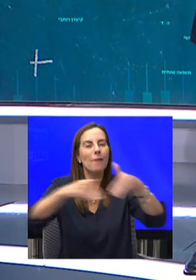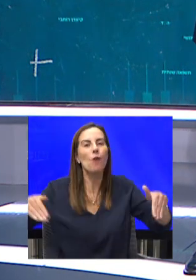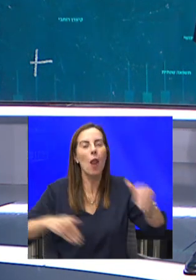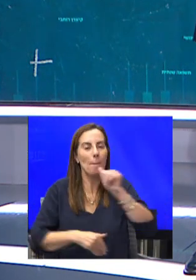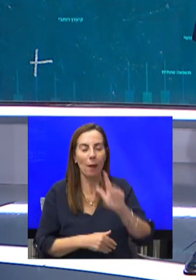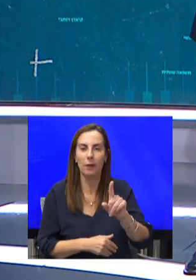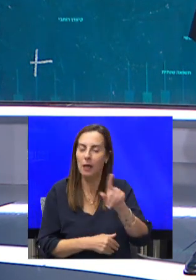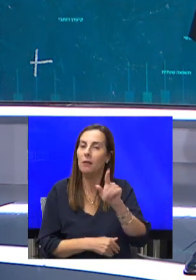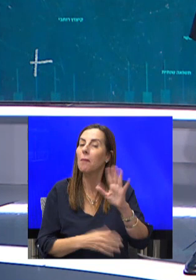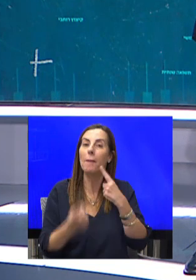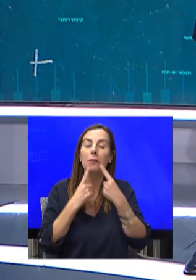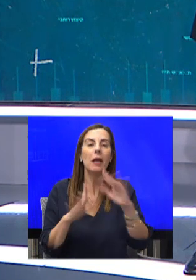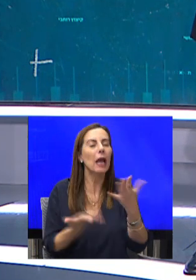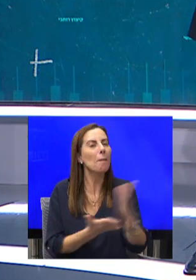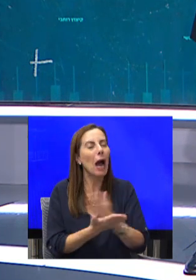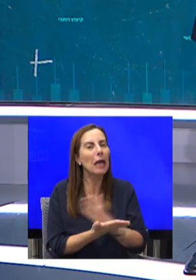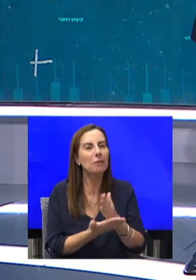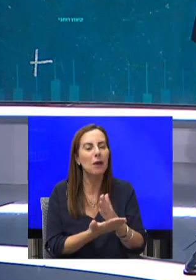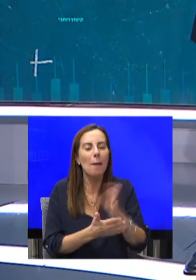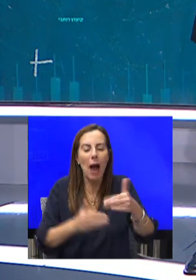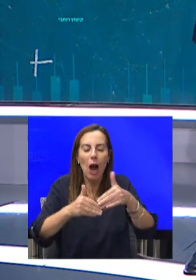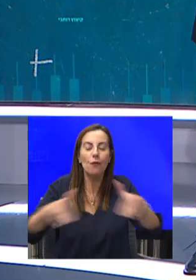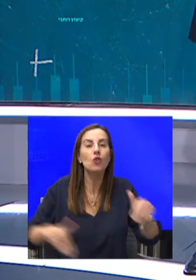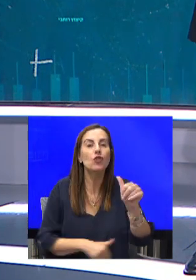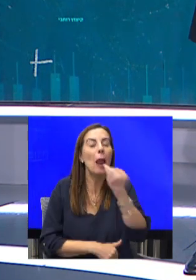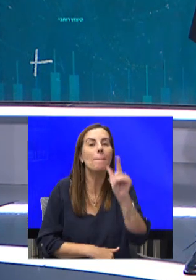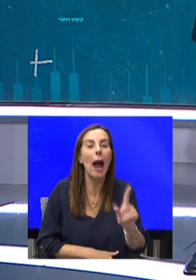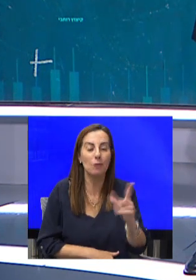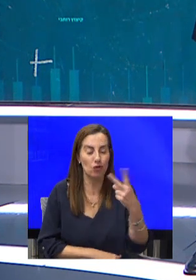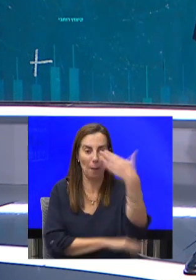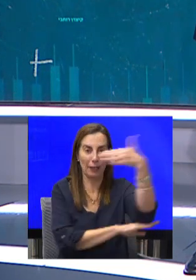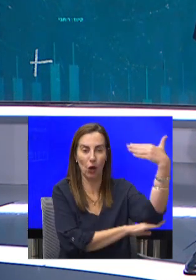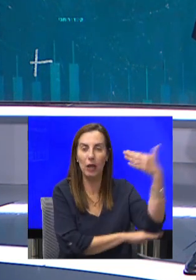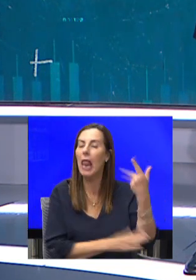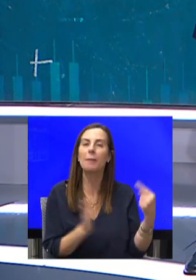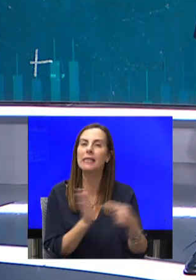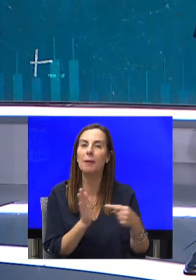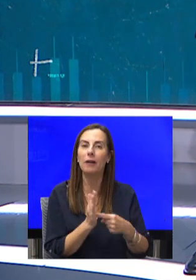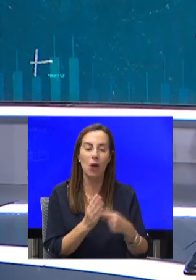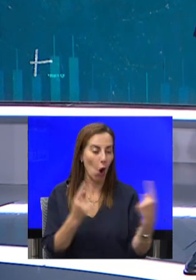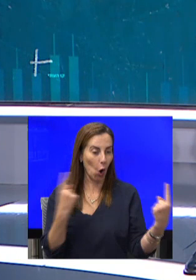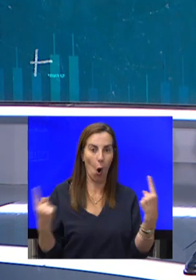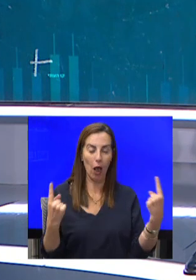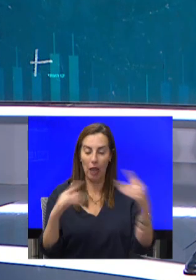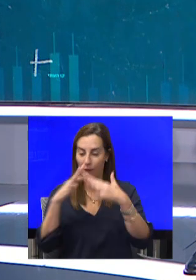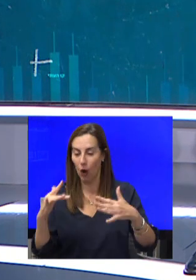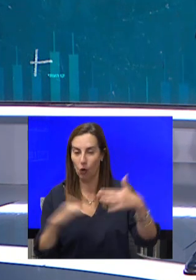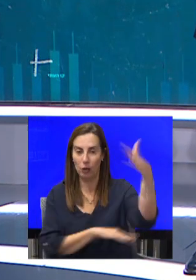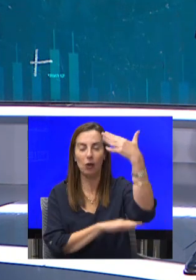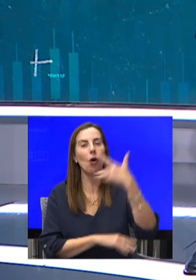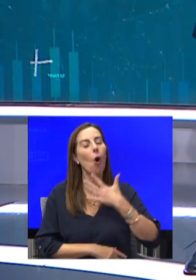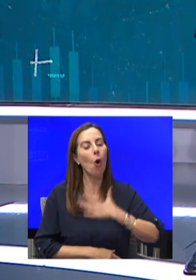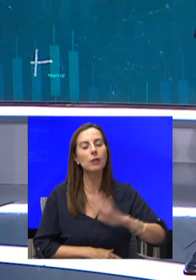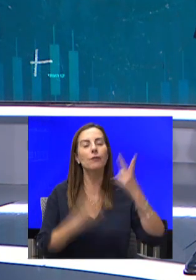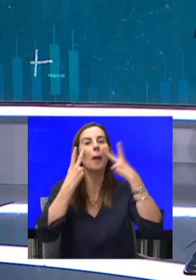איך קובעים את קו הגבול הימי של שתי המדינות? והסיבה, כל אחת מהמדינות רוצה להגדיר את תחום חיפושי הגז שבשטח